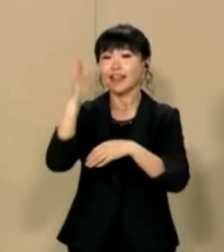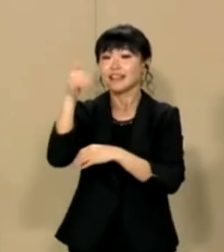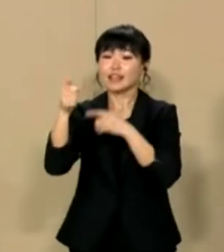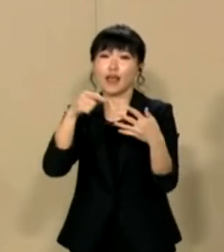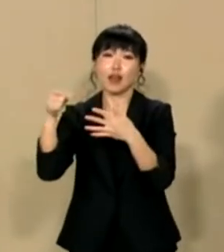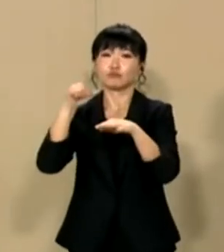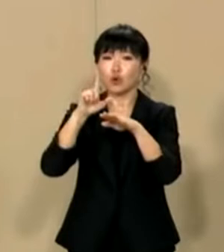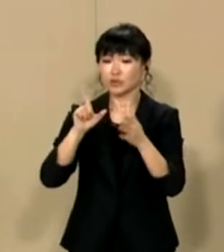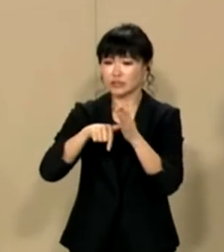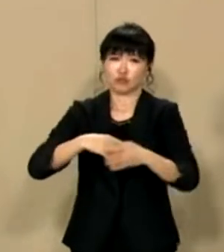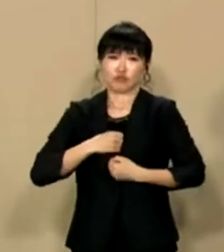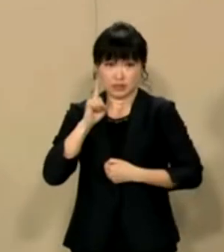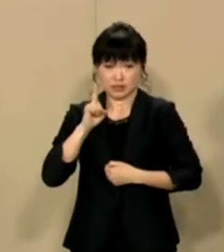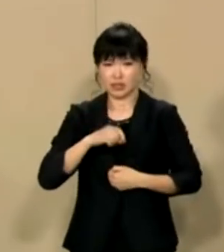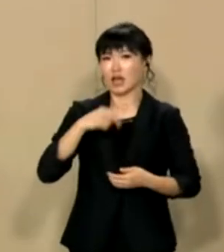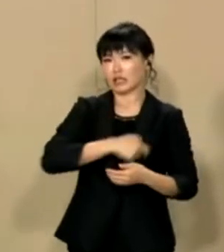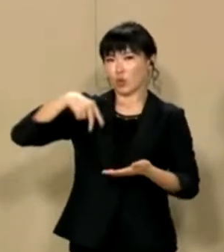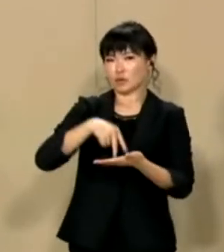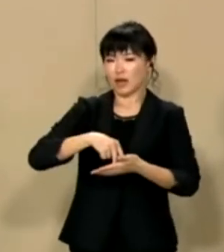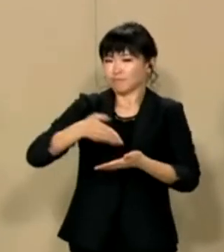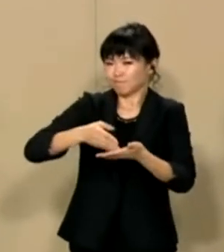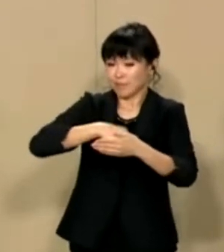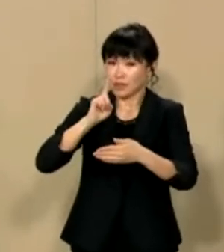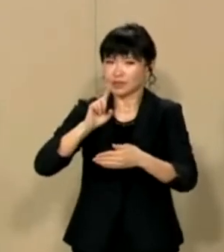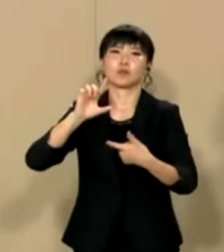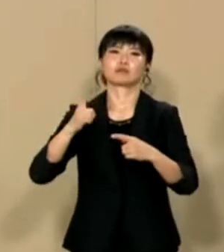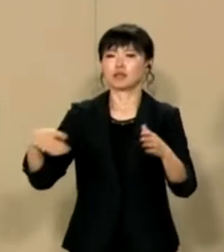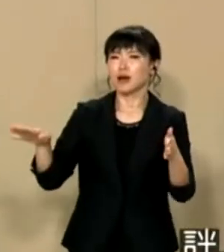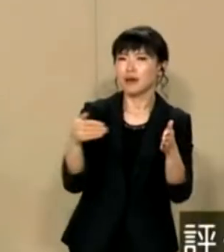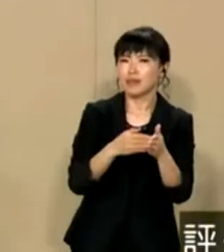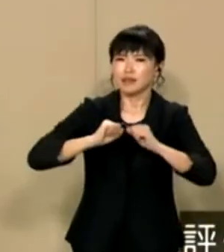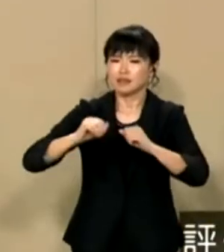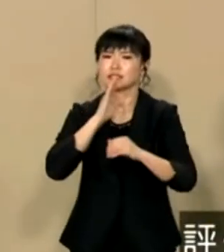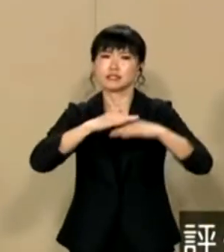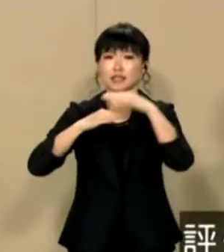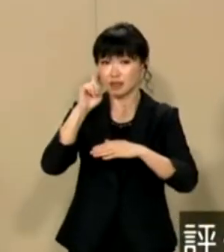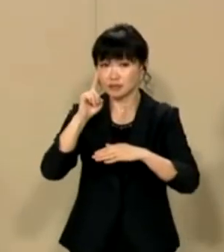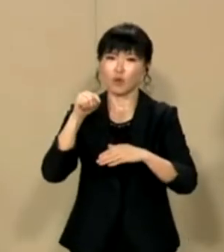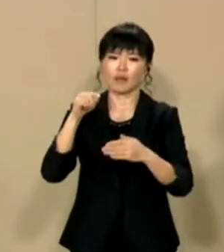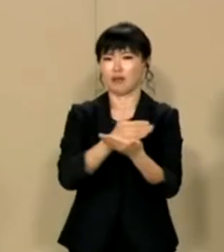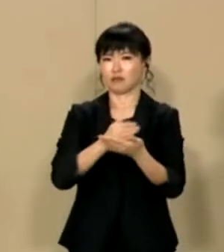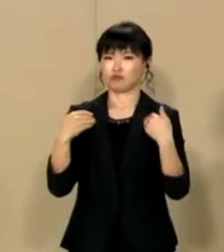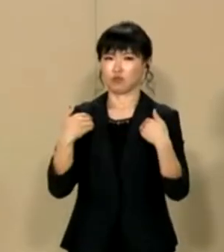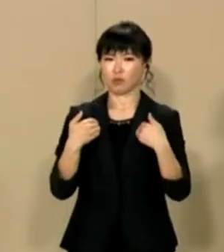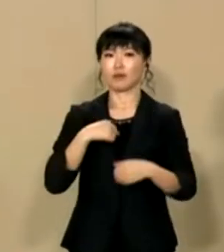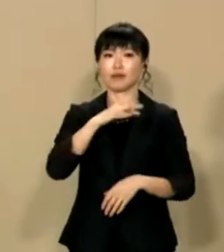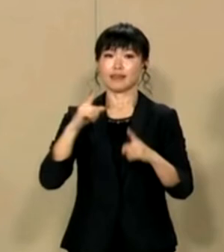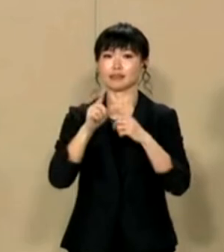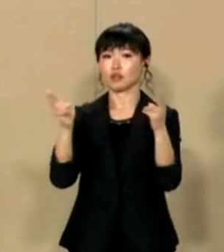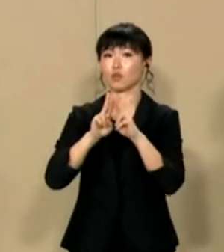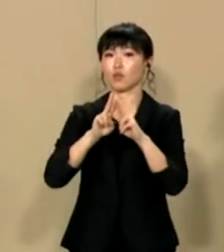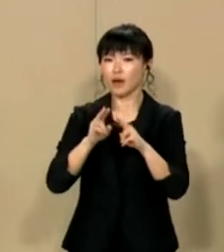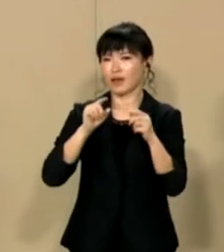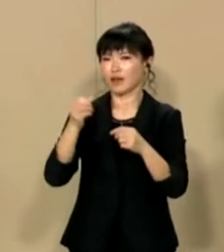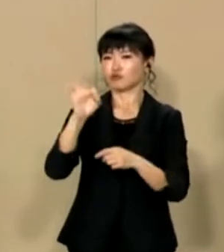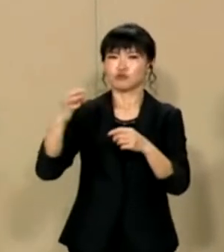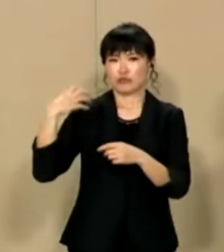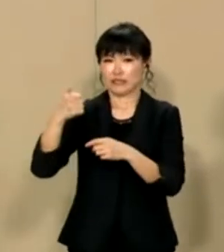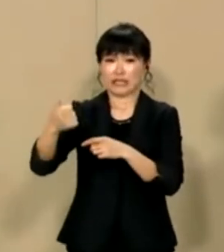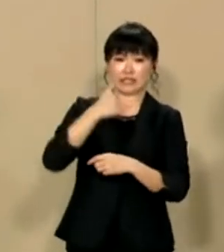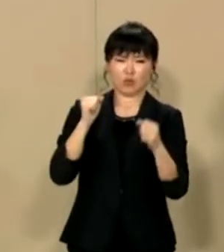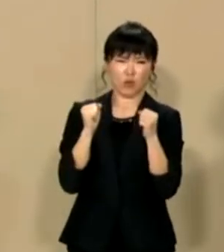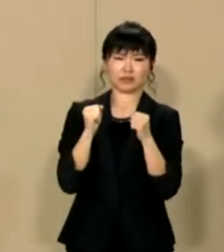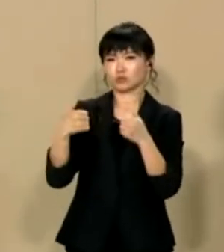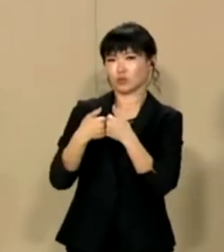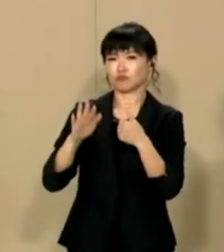政治家をぶために注意していただきたいことは立候補者が何を言っているのかではなく何をしてきたのかという実績で評価していただきたいと思います我々NHK等はNHKの就勤人がやってきた怖いという方々の